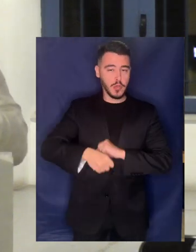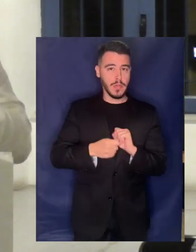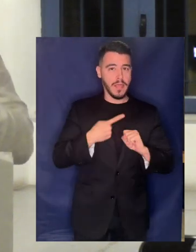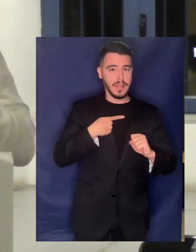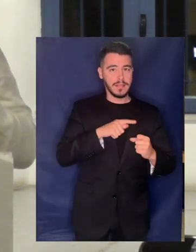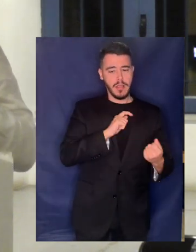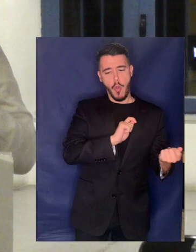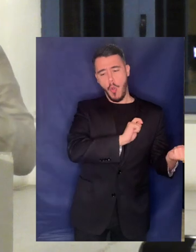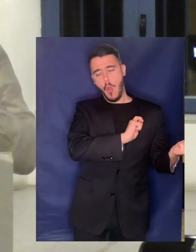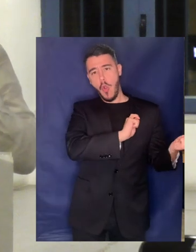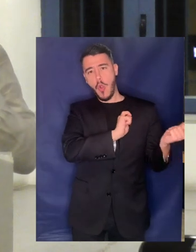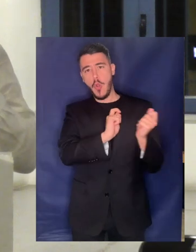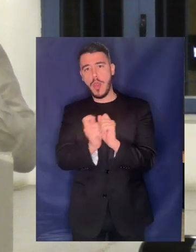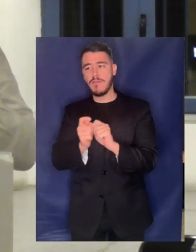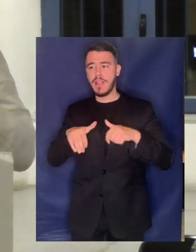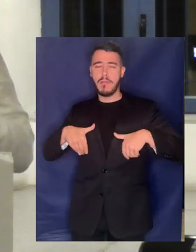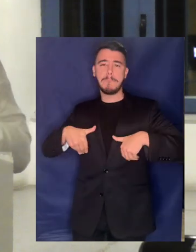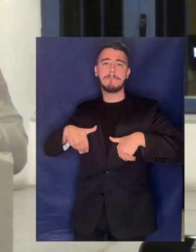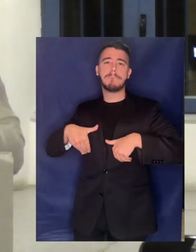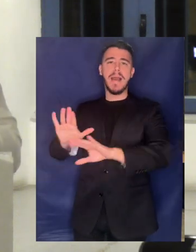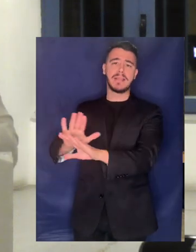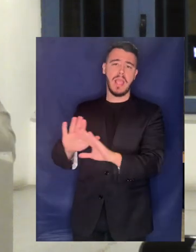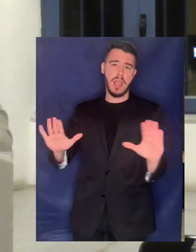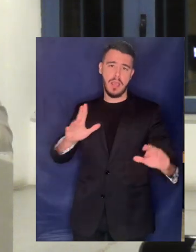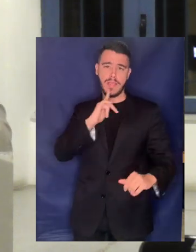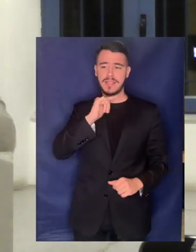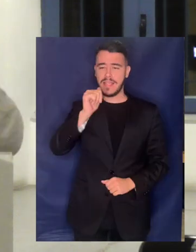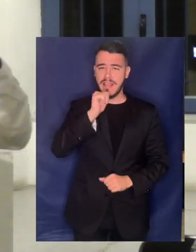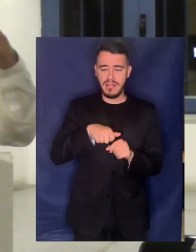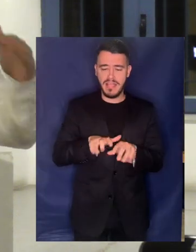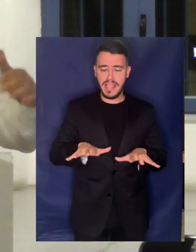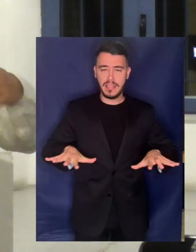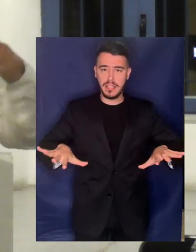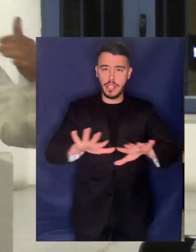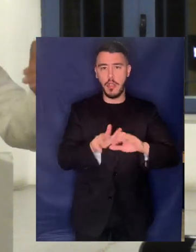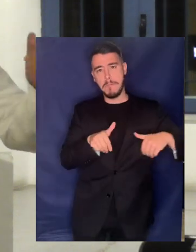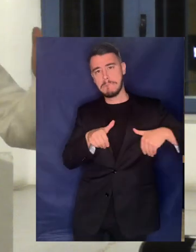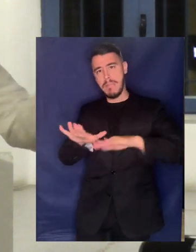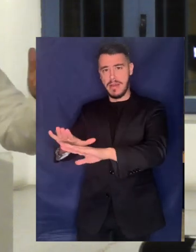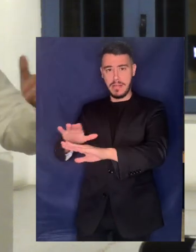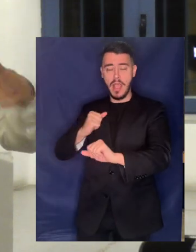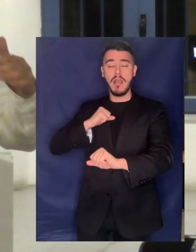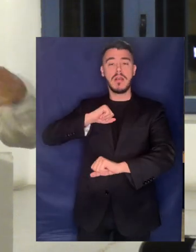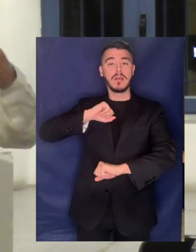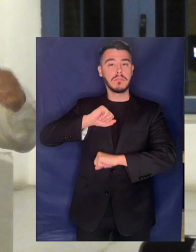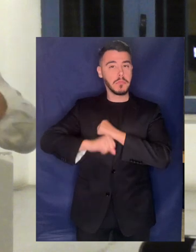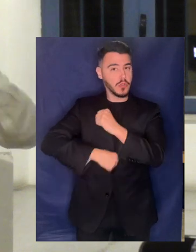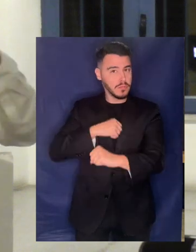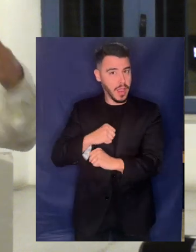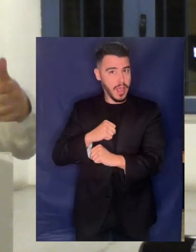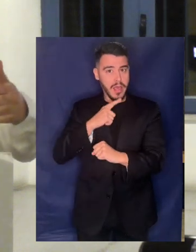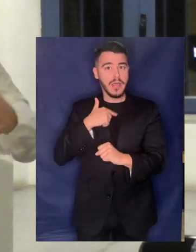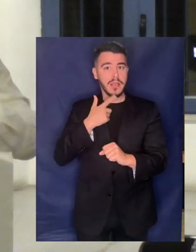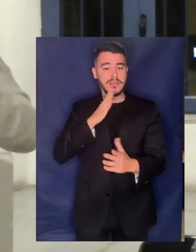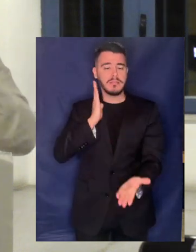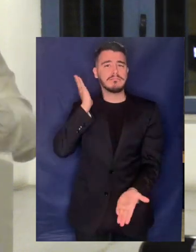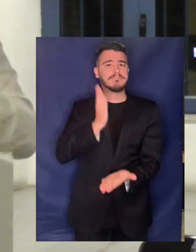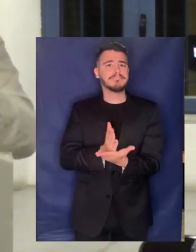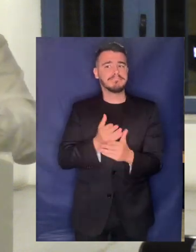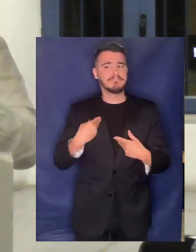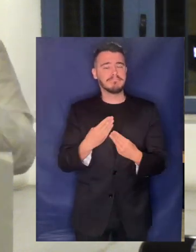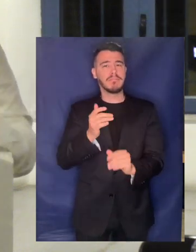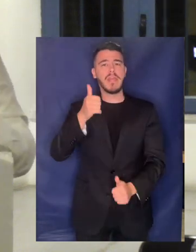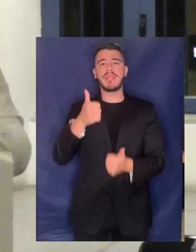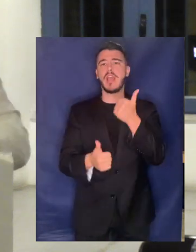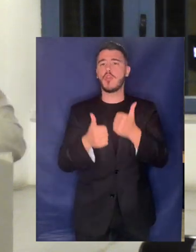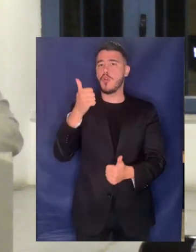διαχείρισκη λειτουργία του εξωτερικού υδροδοτικού συστήματος και αρχίζει και εκδίδει και κάποιες συνδικητικές πράξεις διαγωνιστικές για να